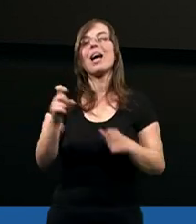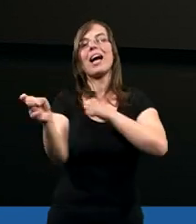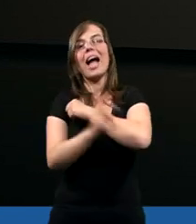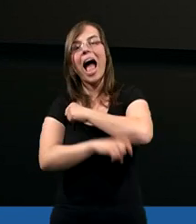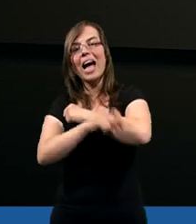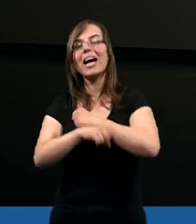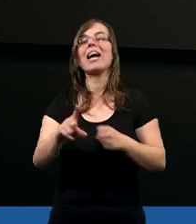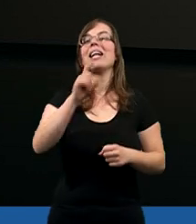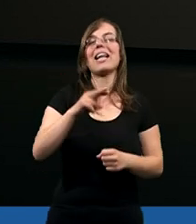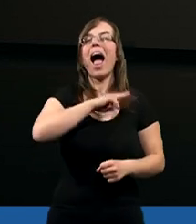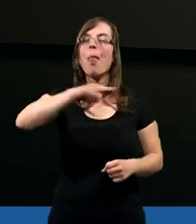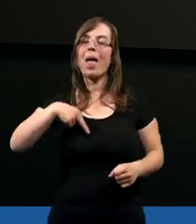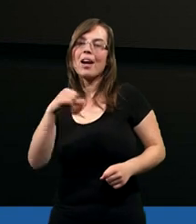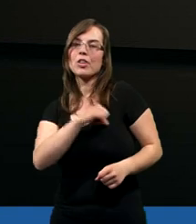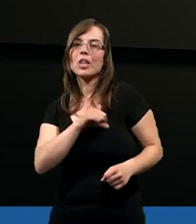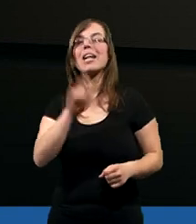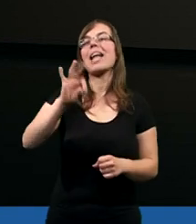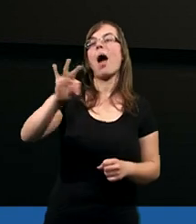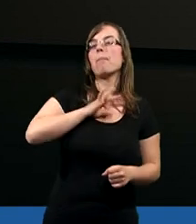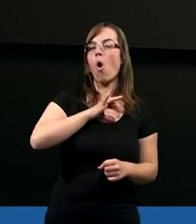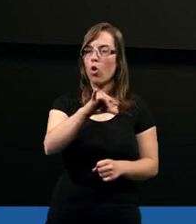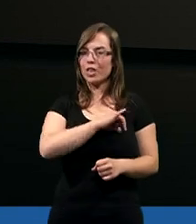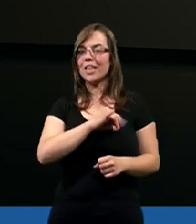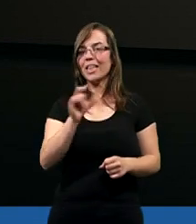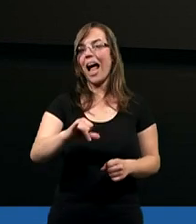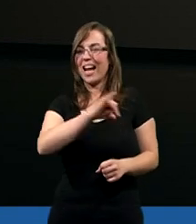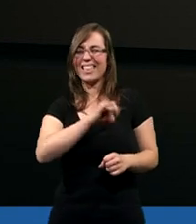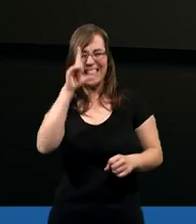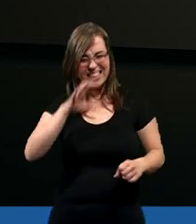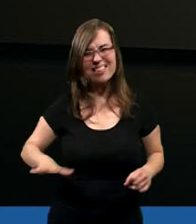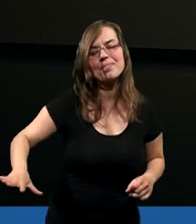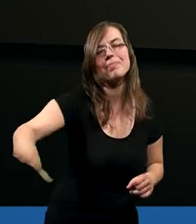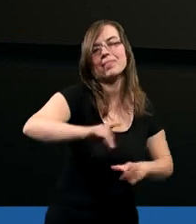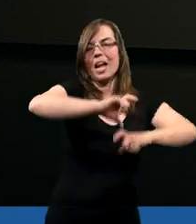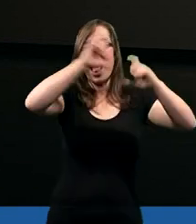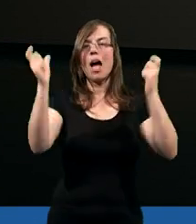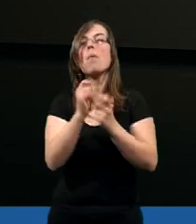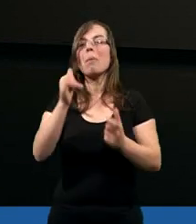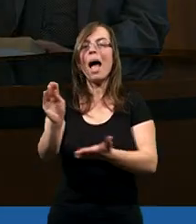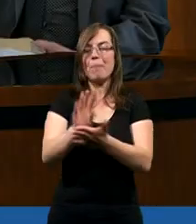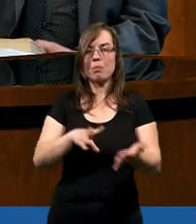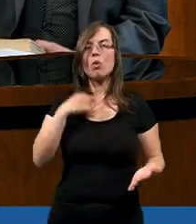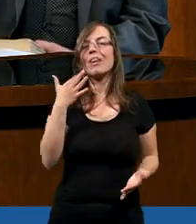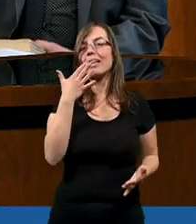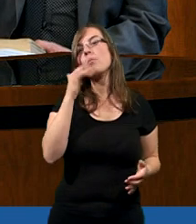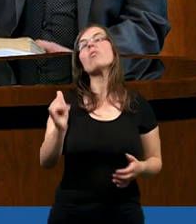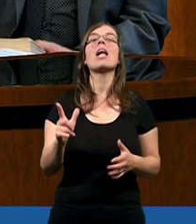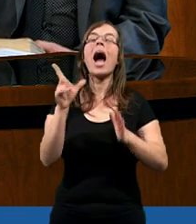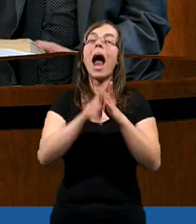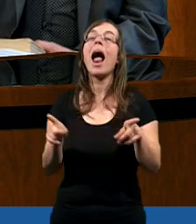karę za nasze grzechy, za moje grzechy, za grzechy całego świata, jak Pismo Święte mówi.